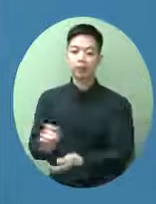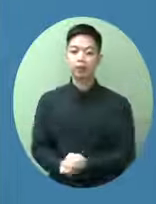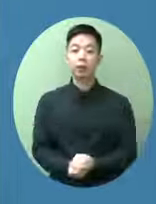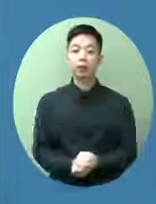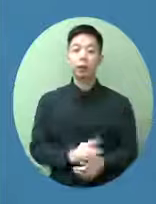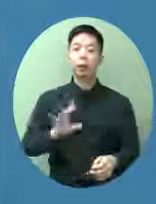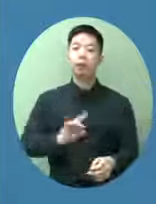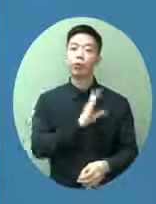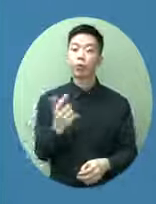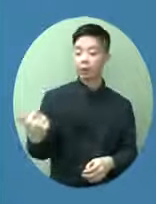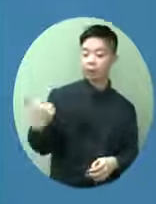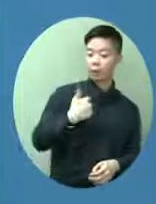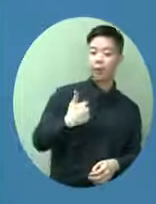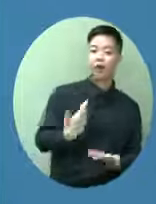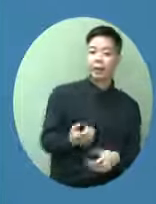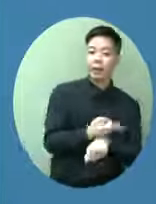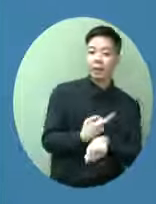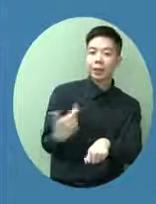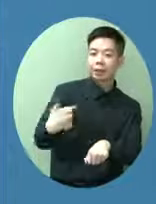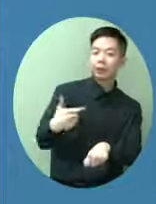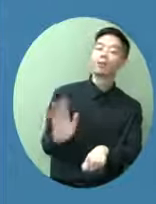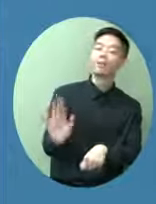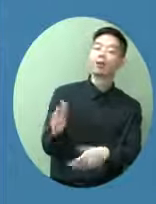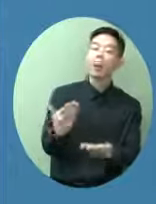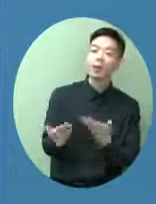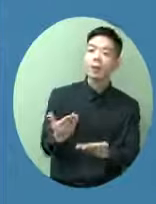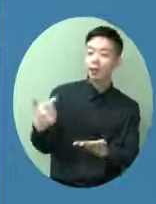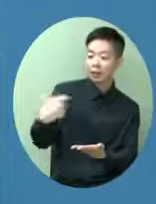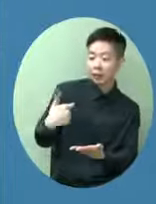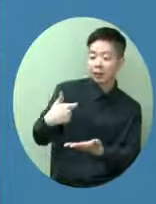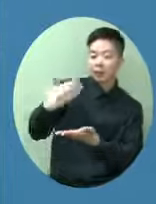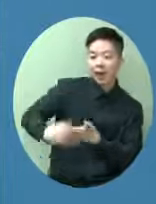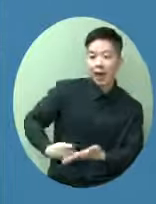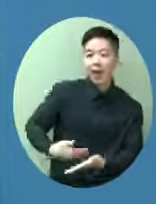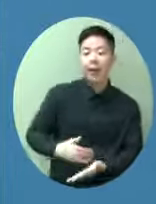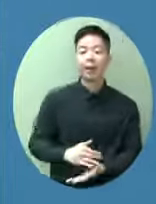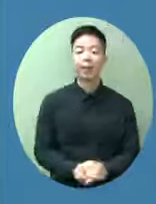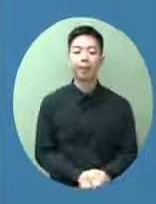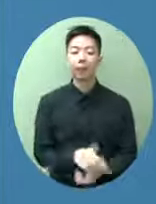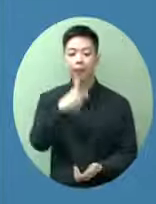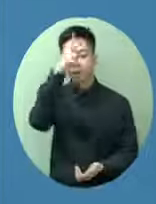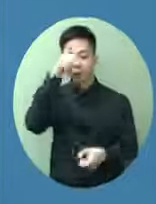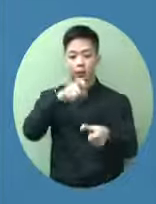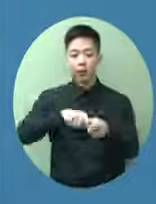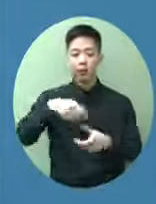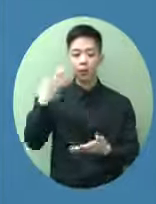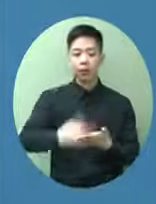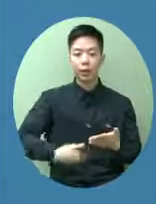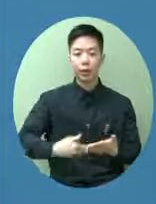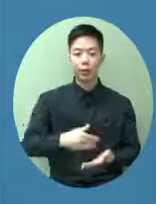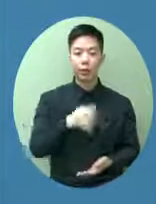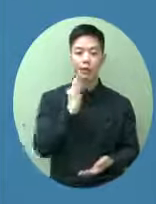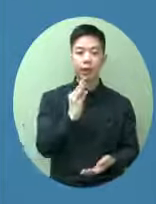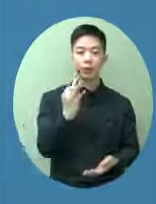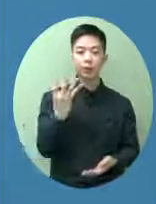錢給我們我們說你可以不交,交少些估計令政府減少的收入是一共三